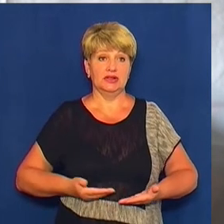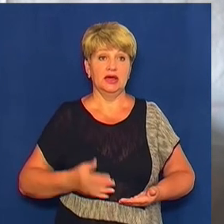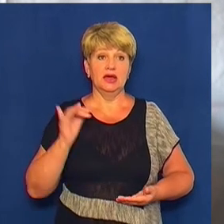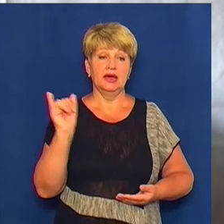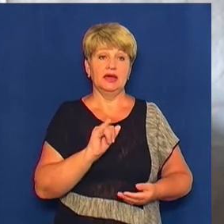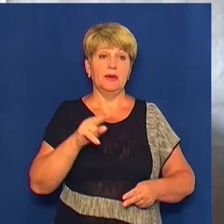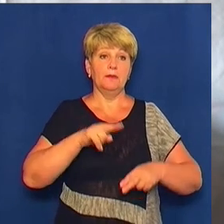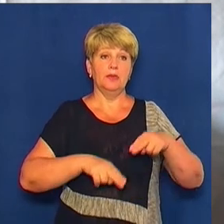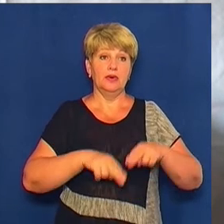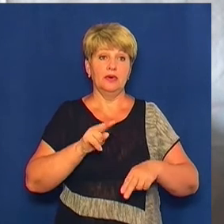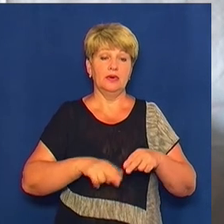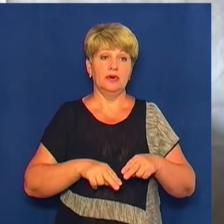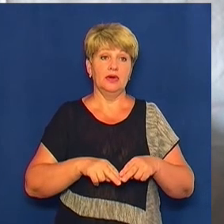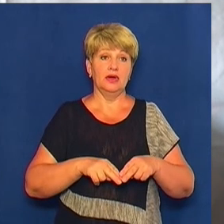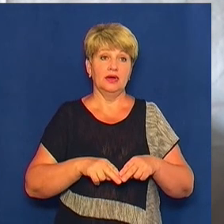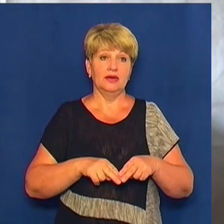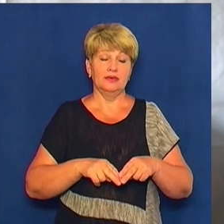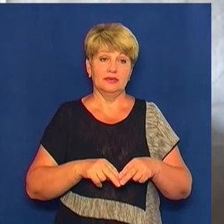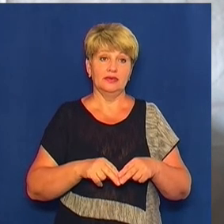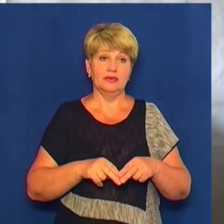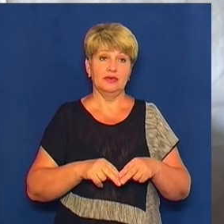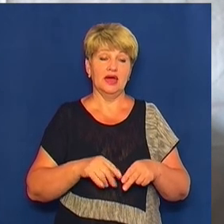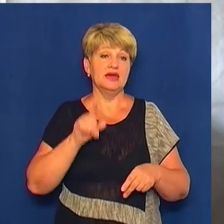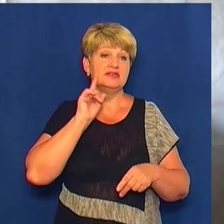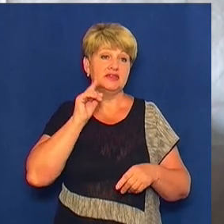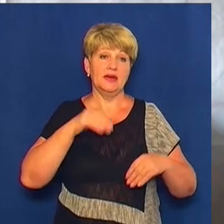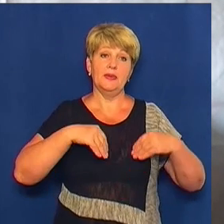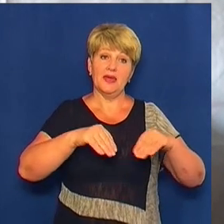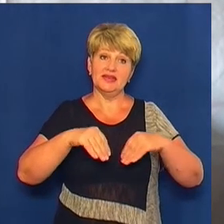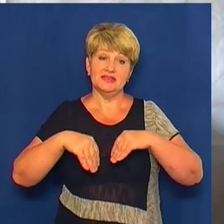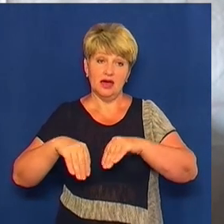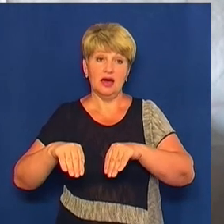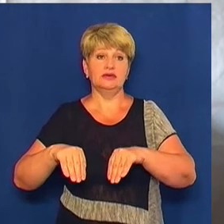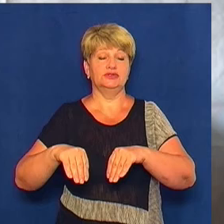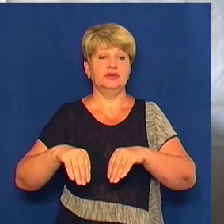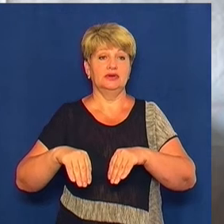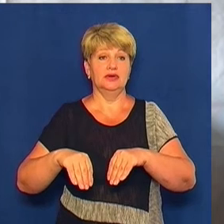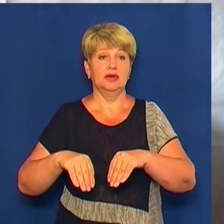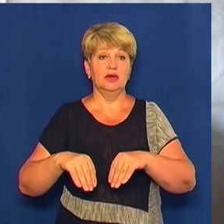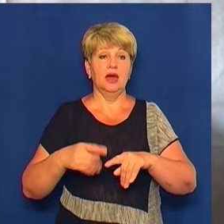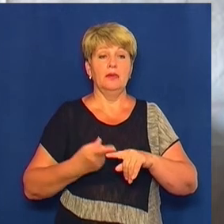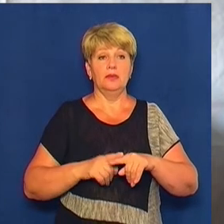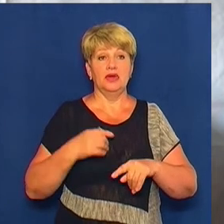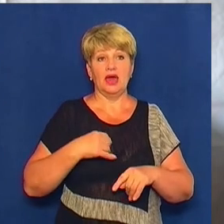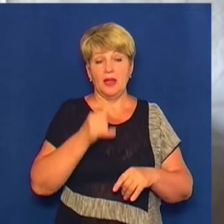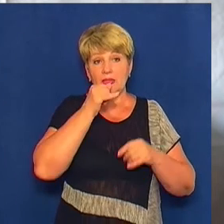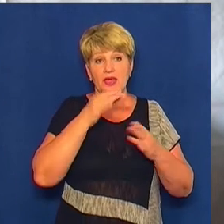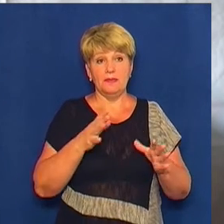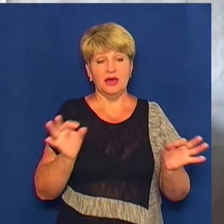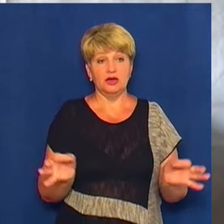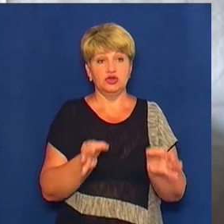будівництво зелених насаджень. Тому я не міг нічого